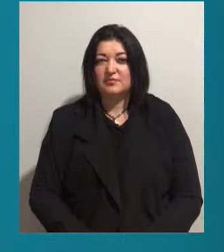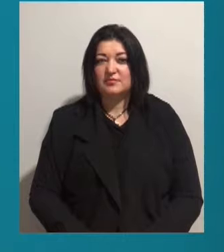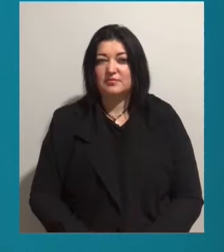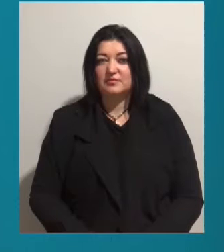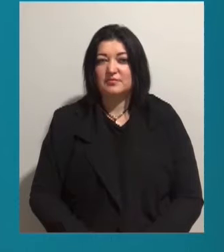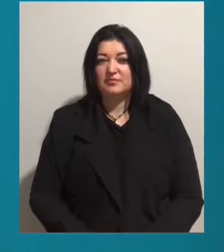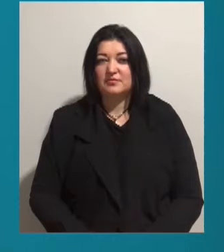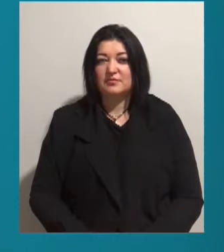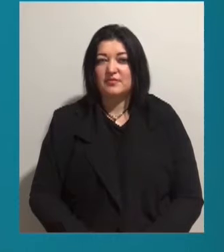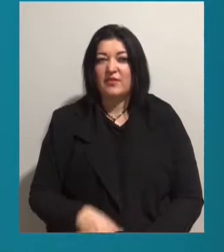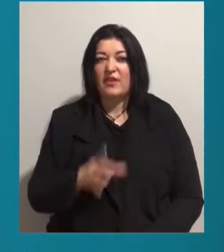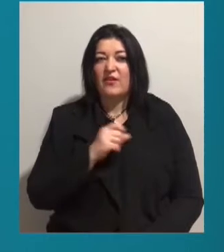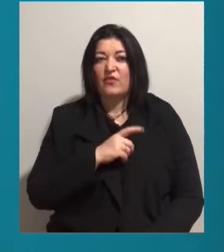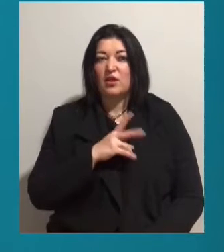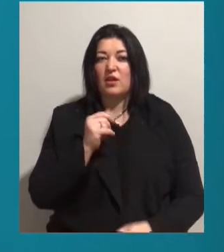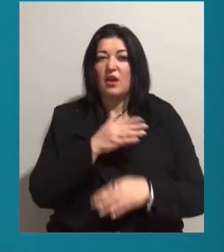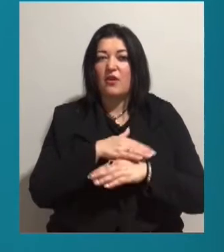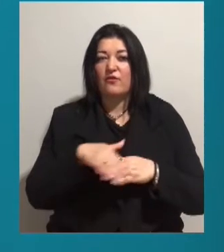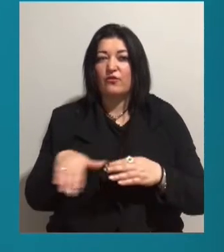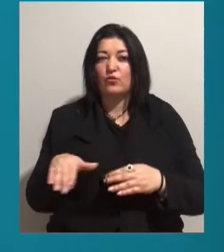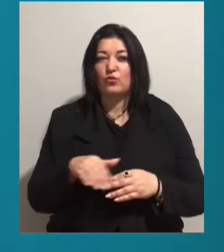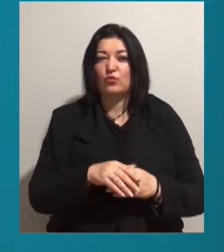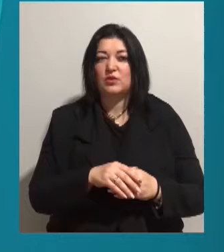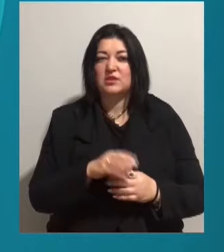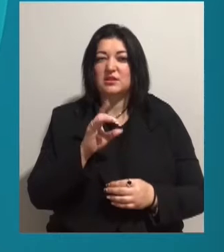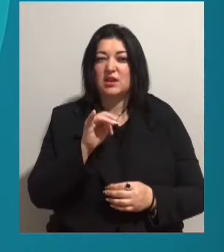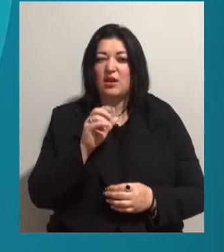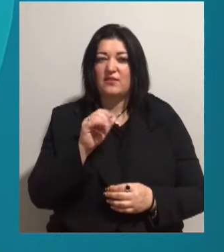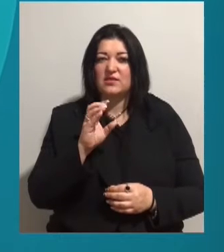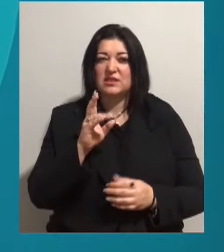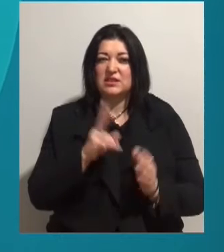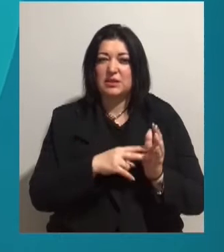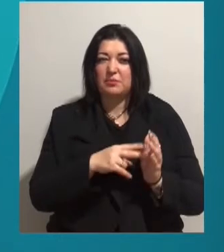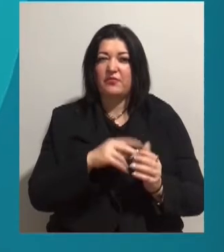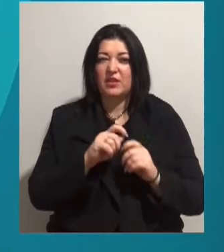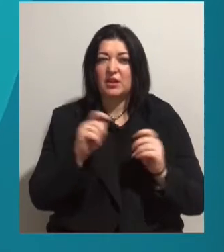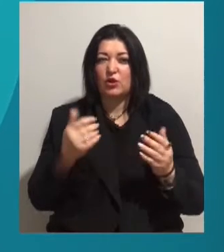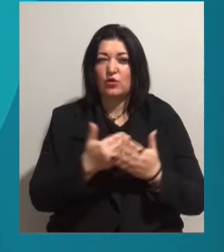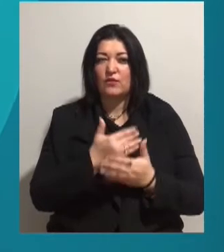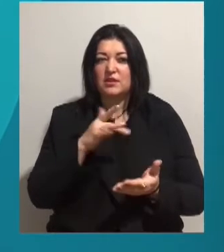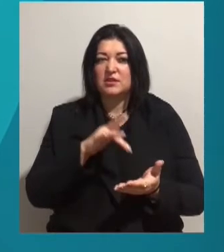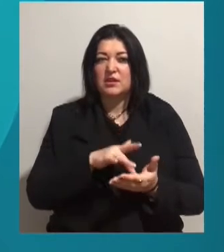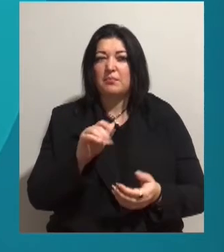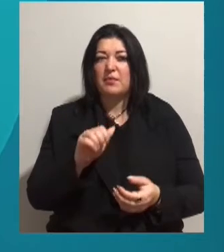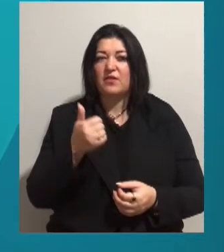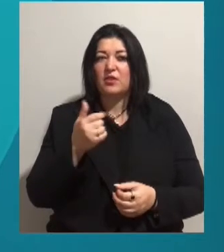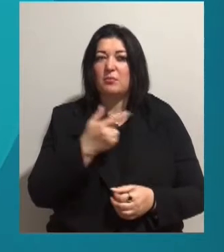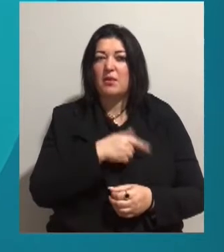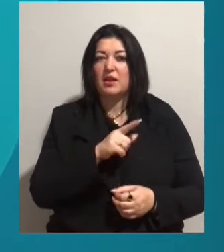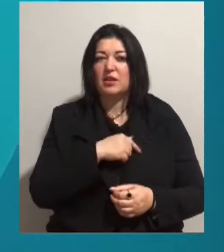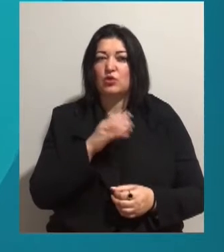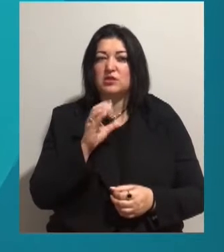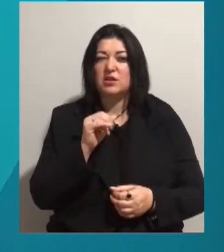В Одесі на вулиці Давида Ойстраха 7 відкрили новий центр первинно-медико-санітарної допомоги,